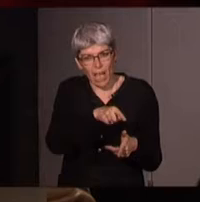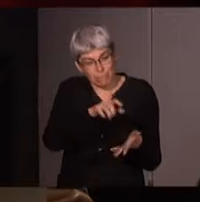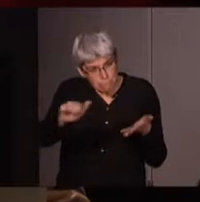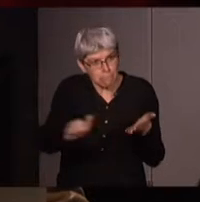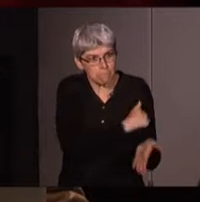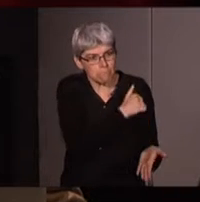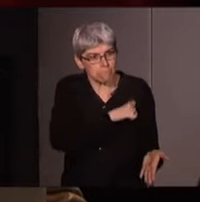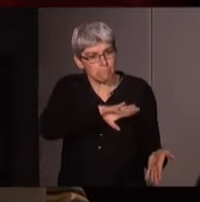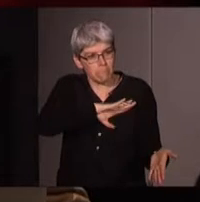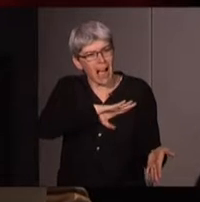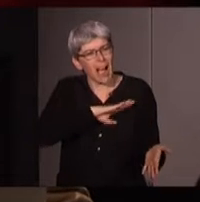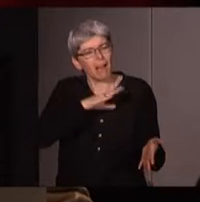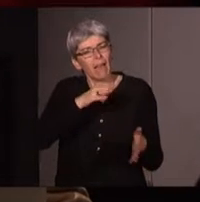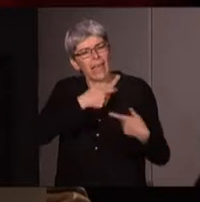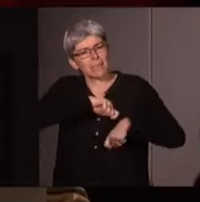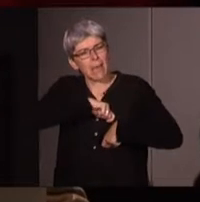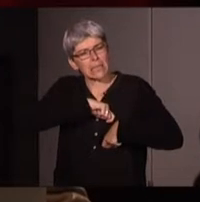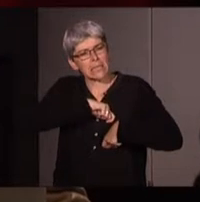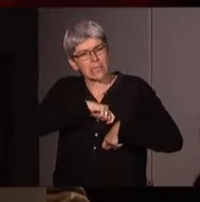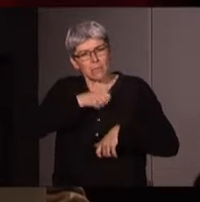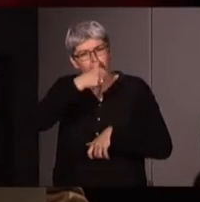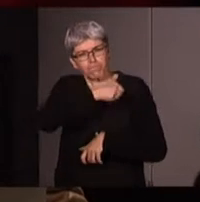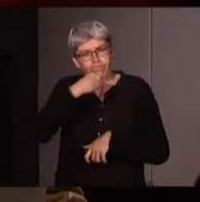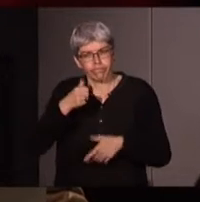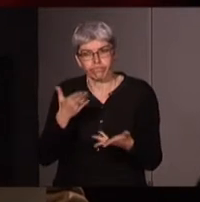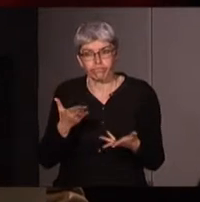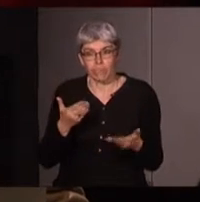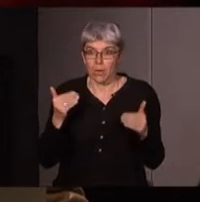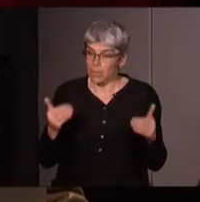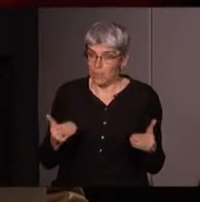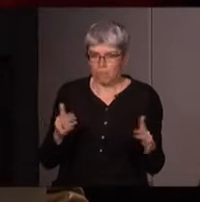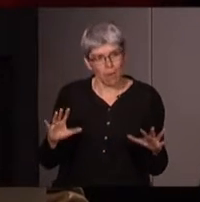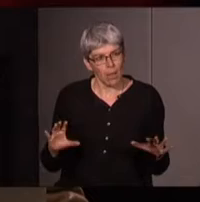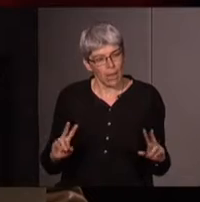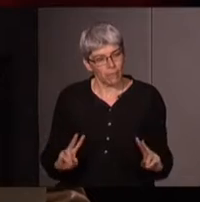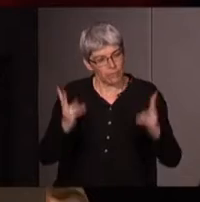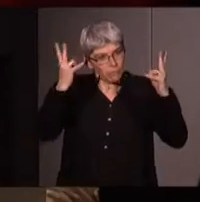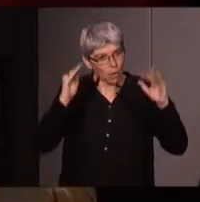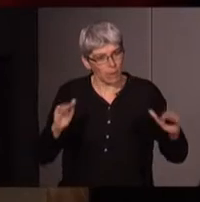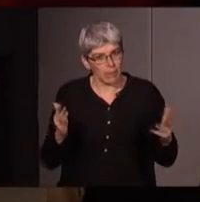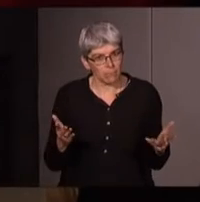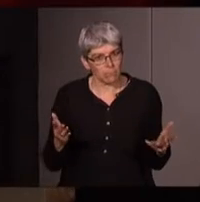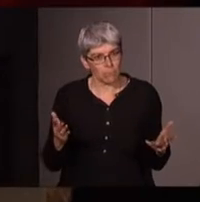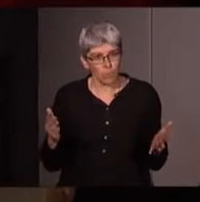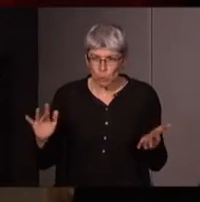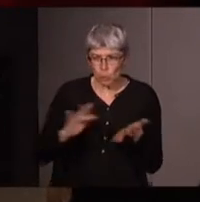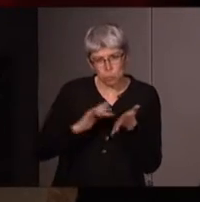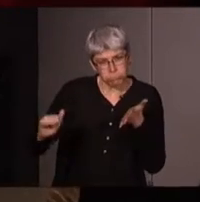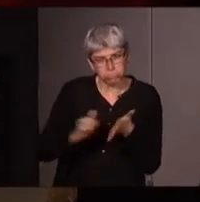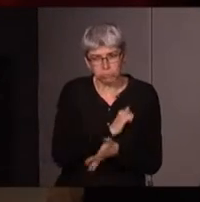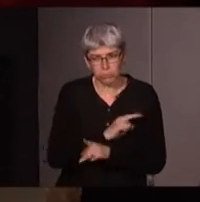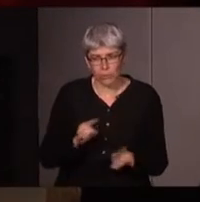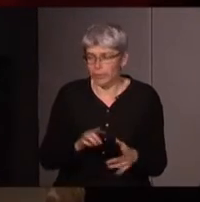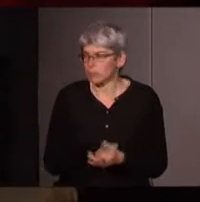génocidées par l'Inquisition mais de laquelle la science moderne a survécu. La science moderne n pas été génocidée ni a été